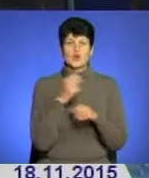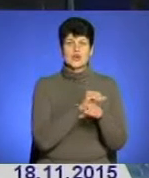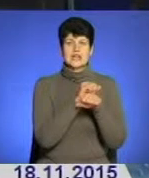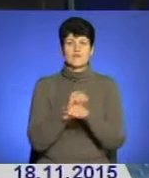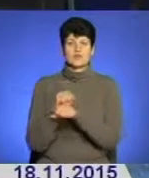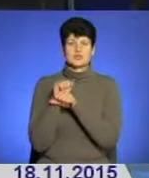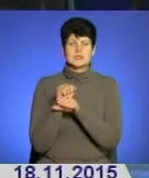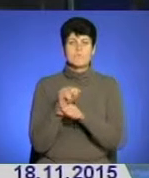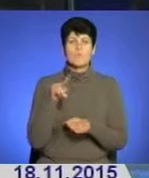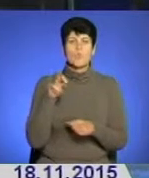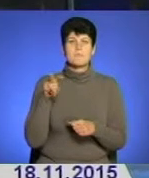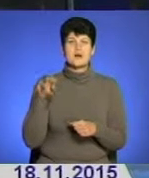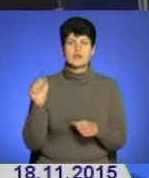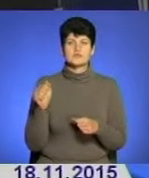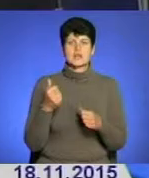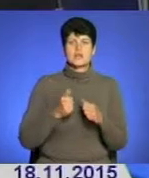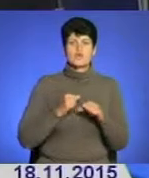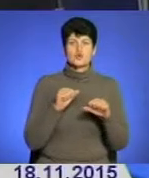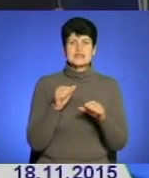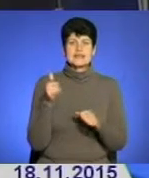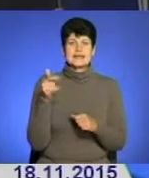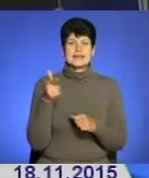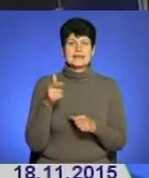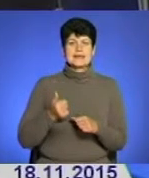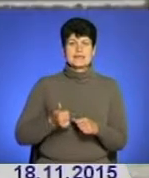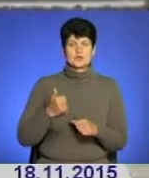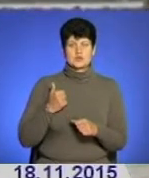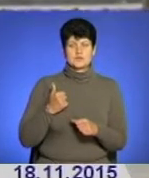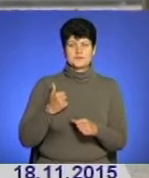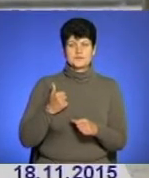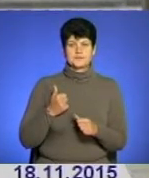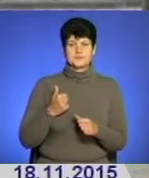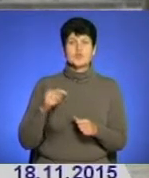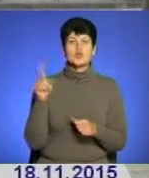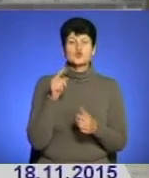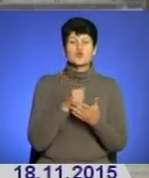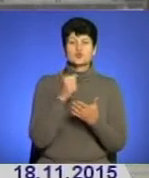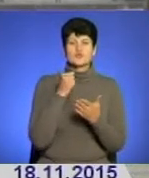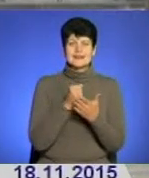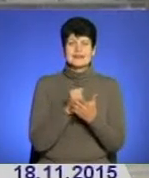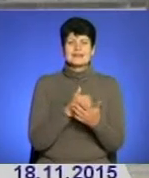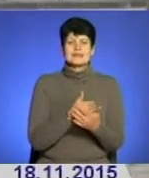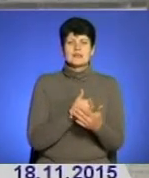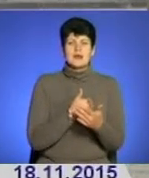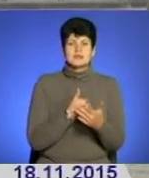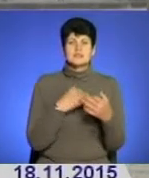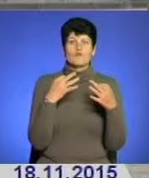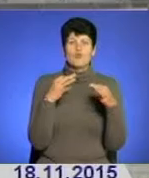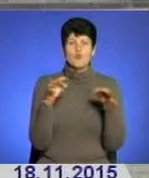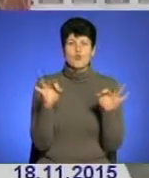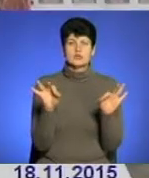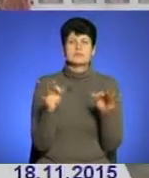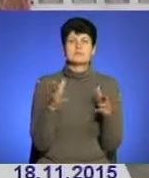Помаранчеви та Революції Гідності. Потробиці в сюжеті Марії Котенко. Щоб утвердити ідеали свободи і демократії,